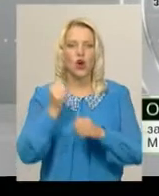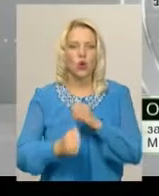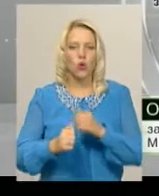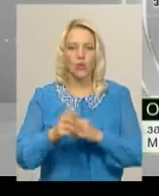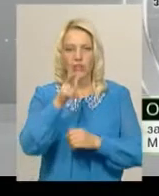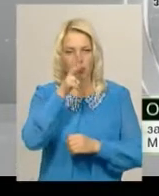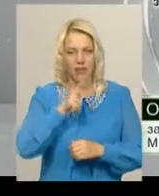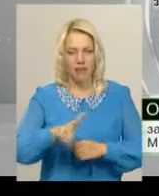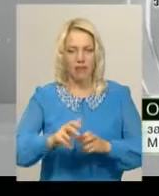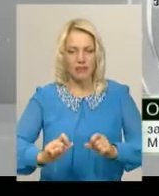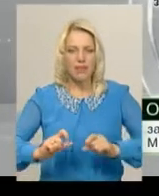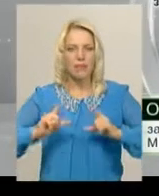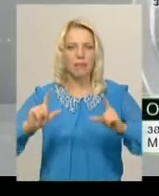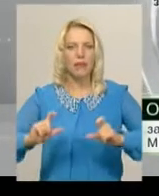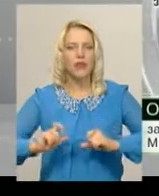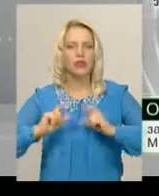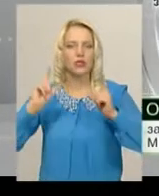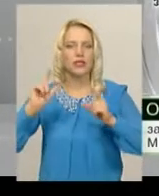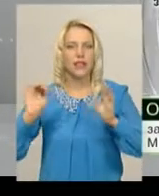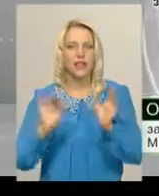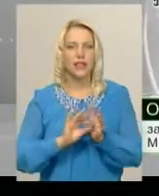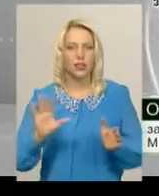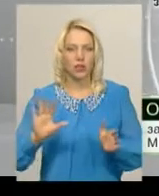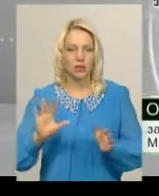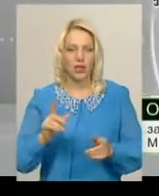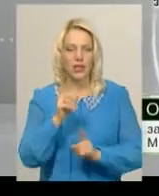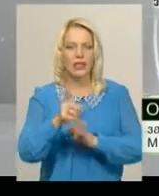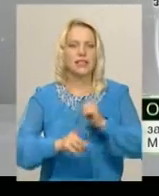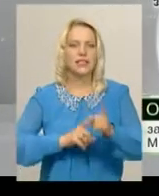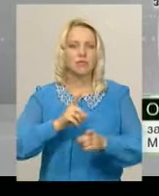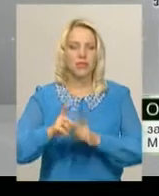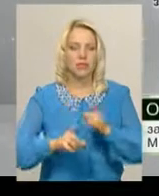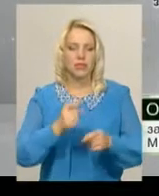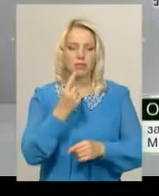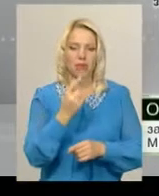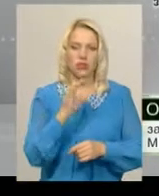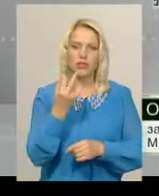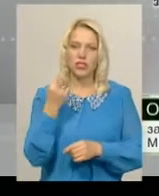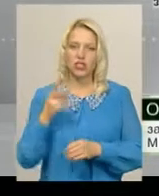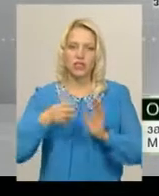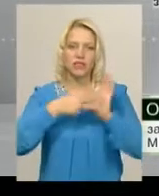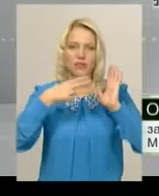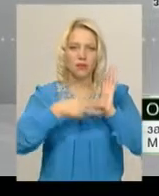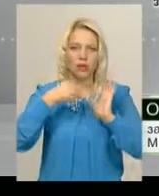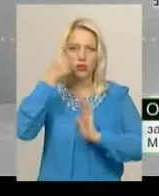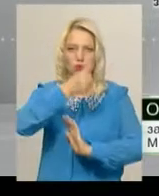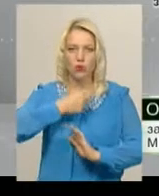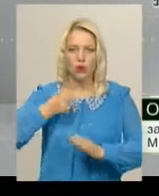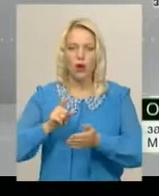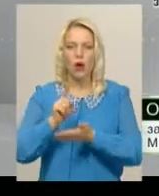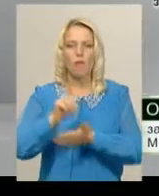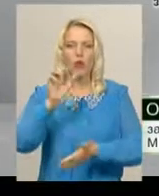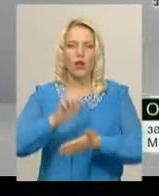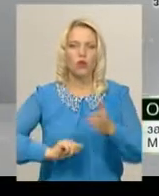збільшується вартість електроенергії, зміни з 1 січня 2018 року в податковому